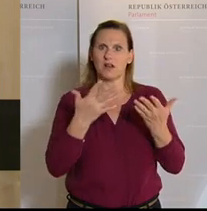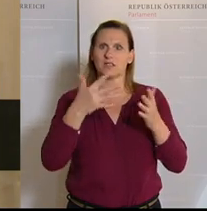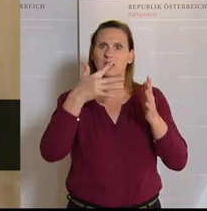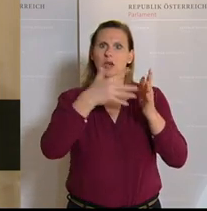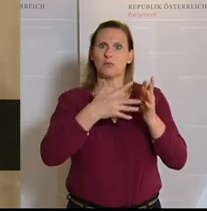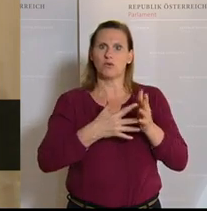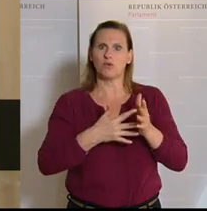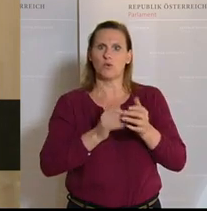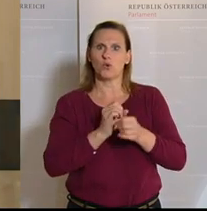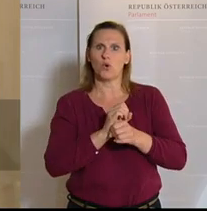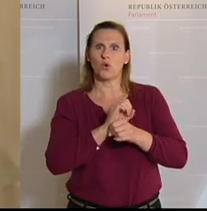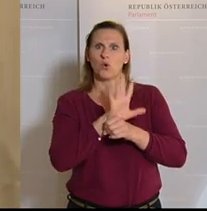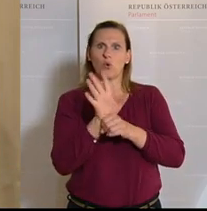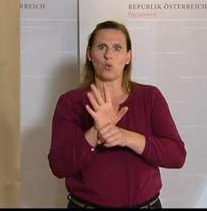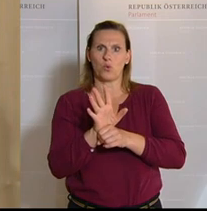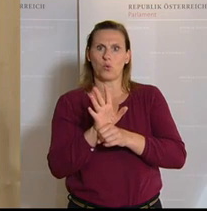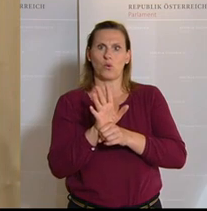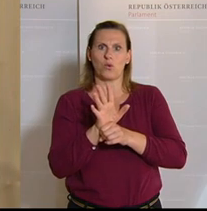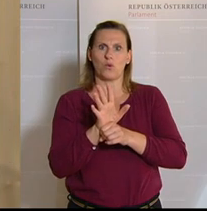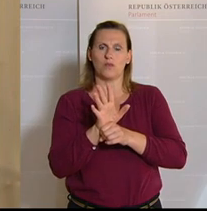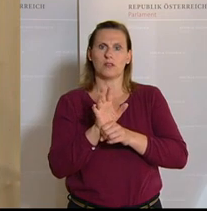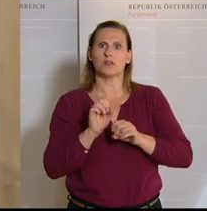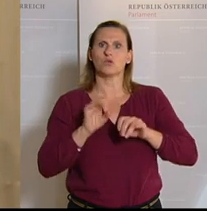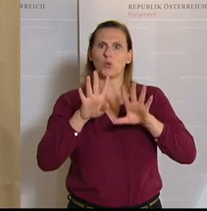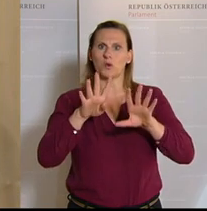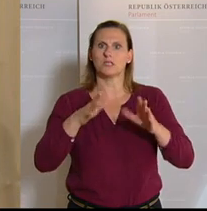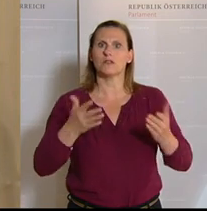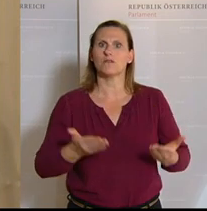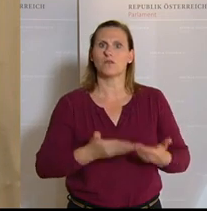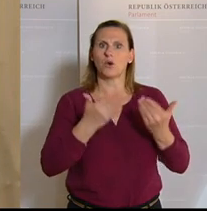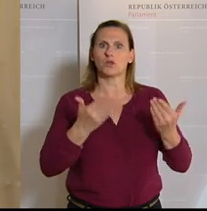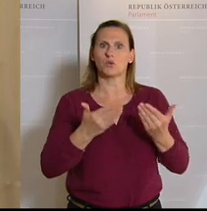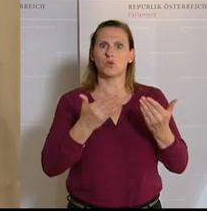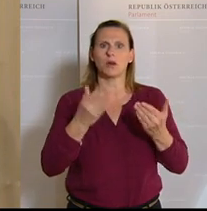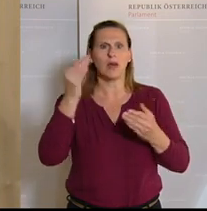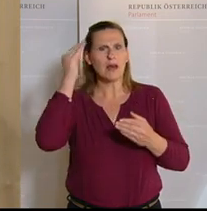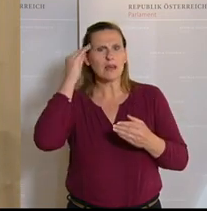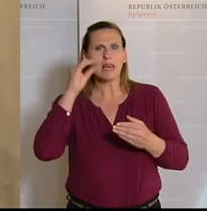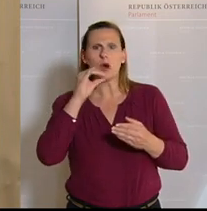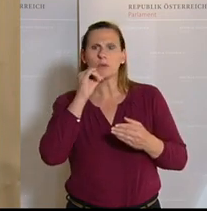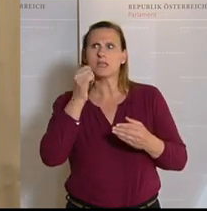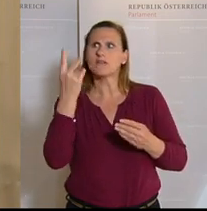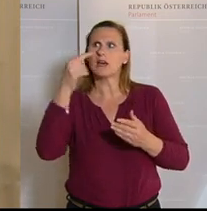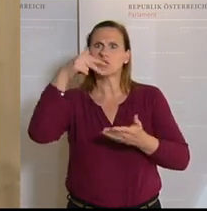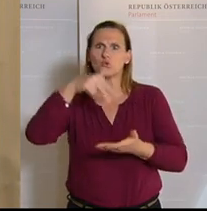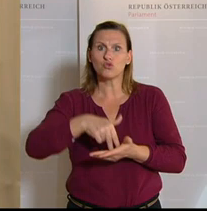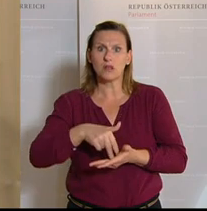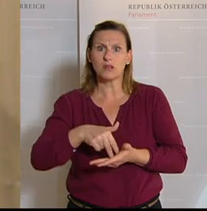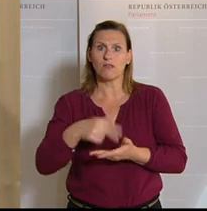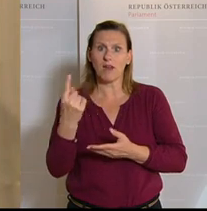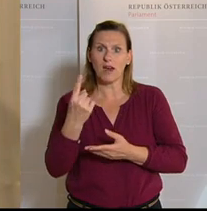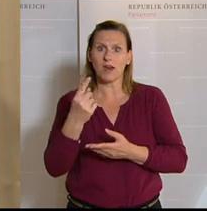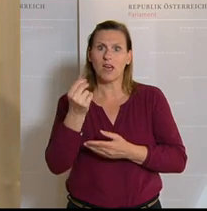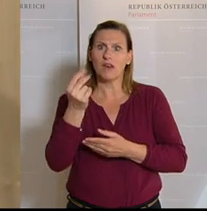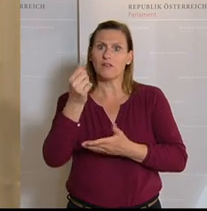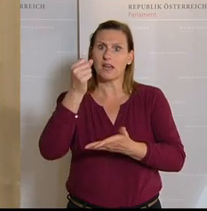der Covid-19-Förderungen, man glaubt es kaum, die Finanzämter zuständig sind. Also